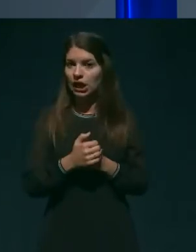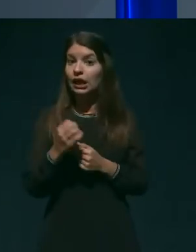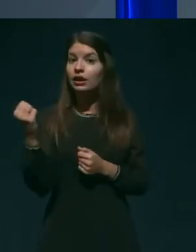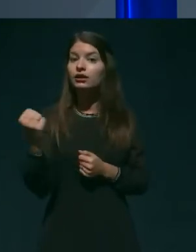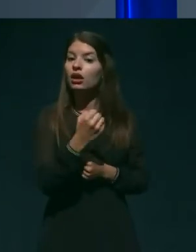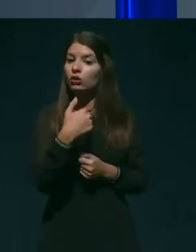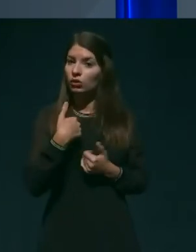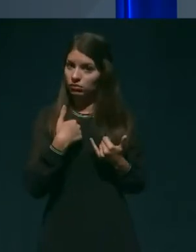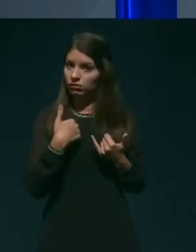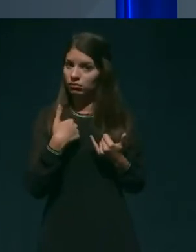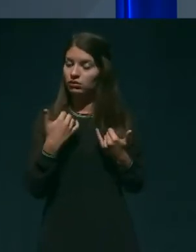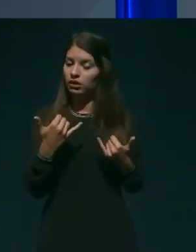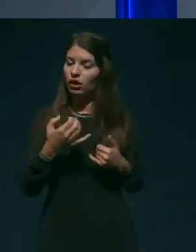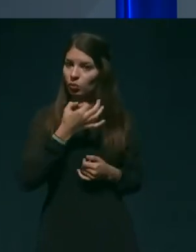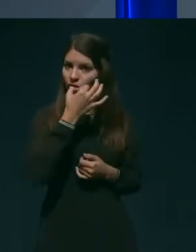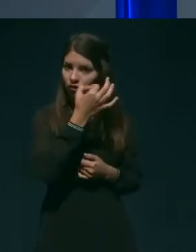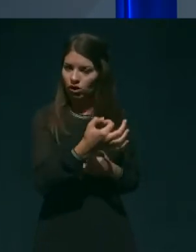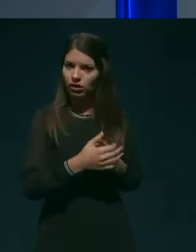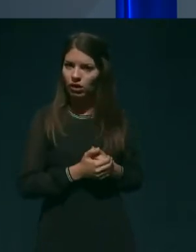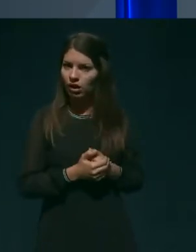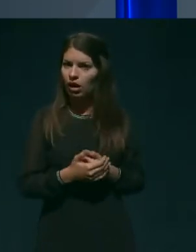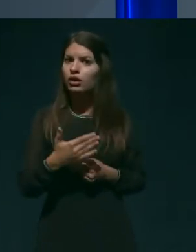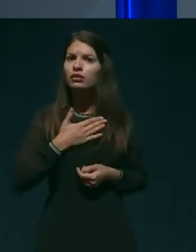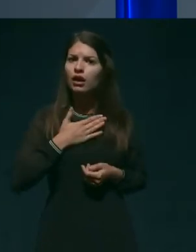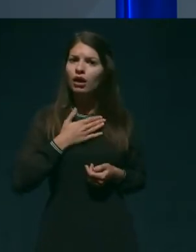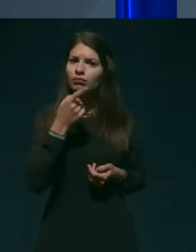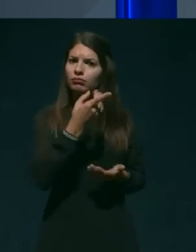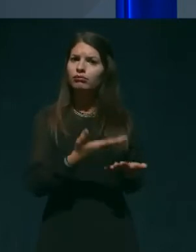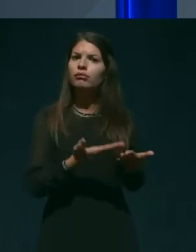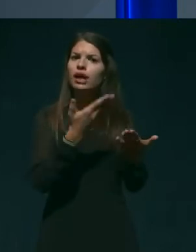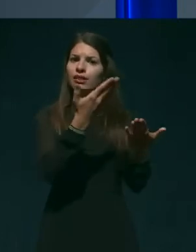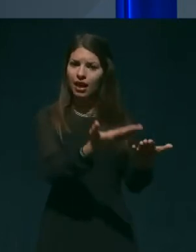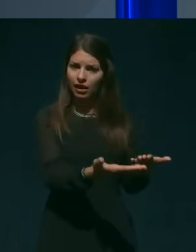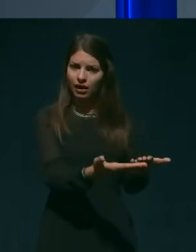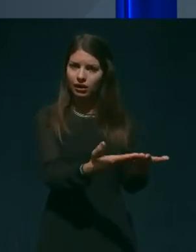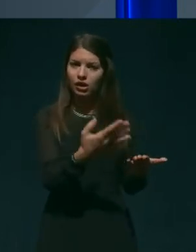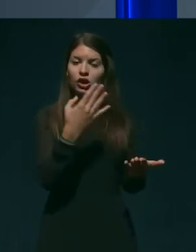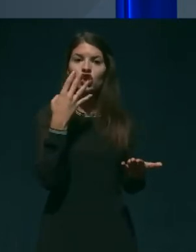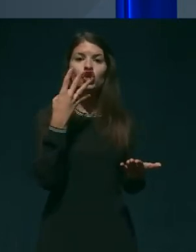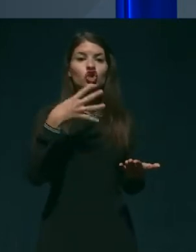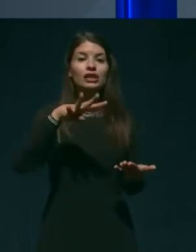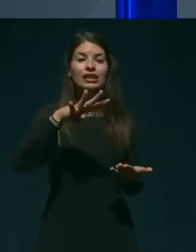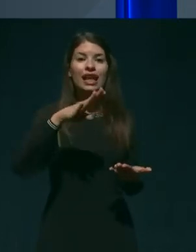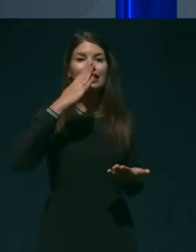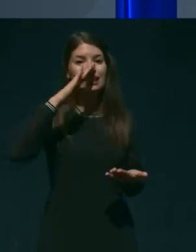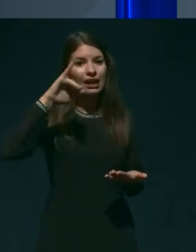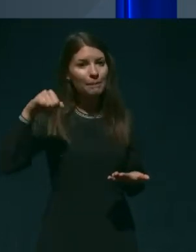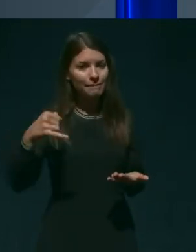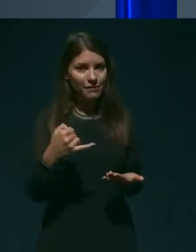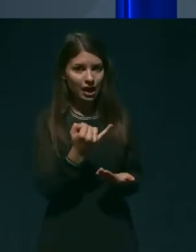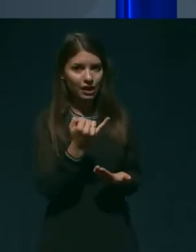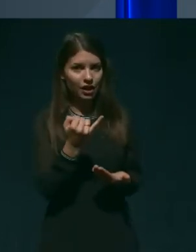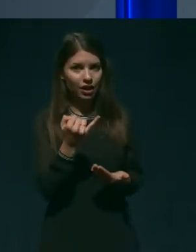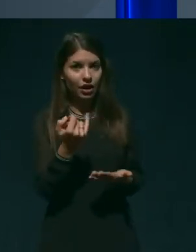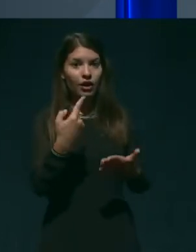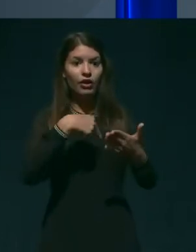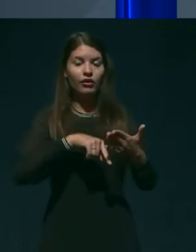naslednje vprašanje. Zakaj ste predlagali in 14. maja v uradnem listu objavili ta odlok?